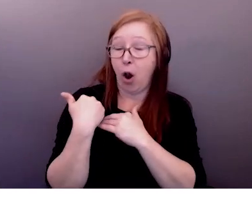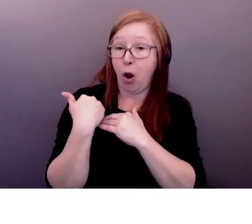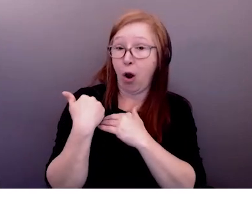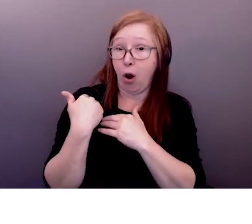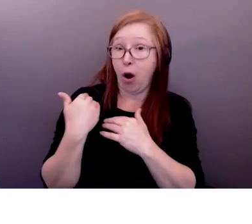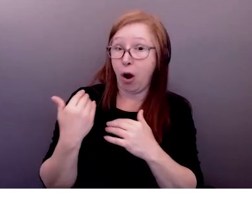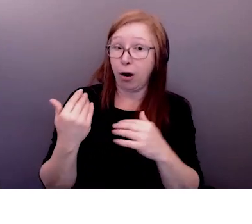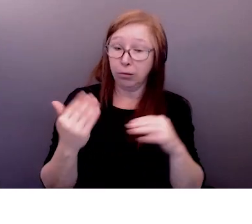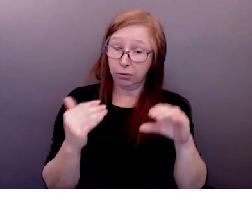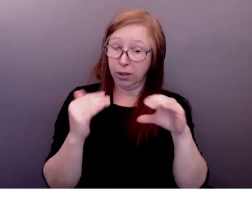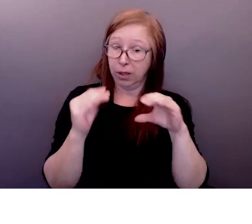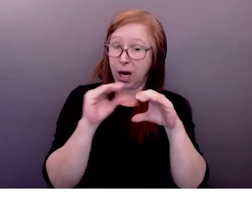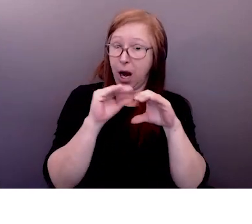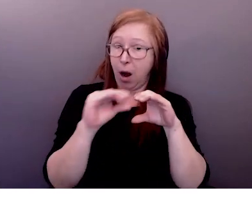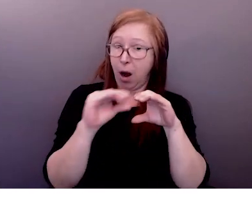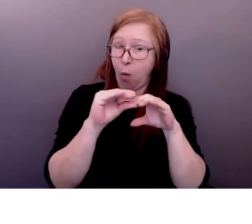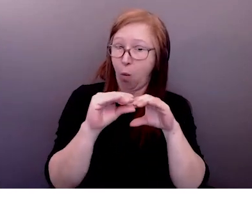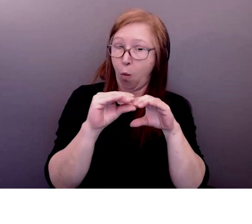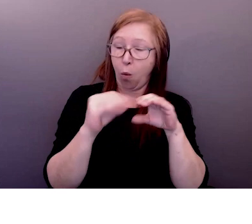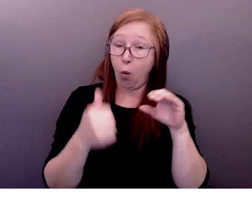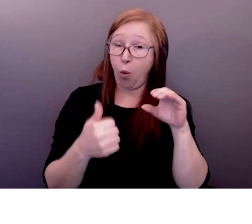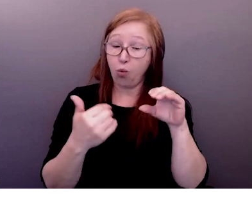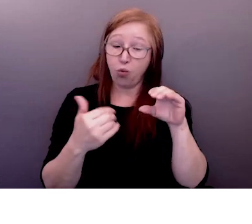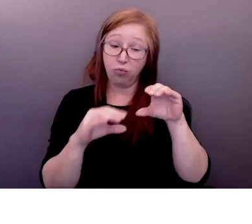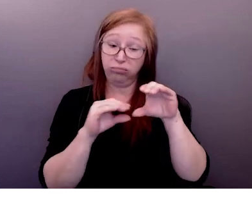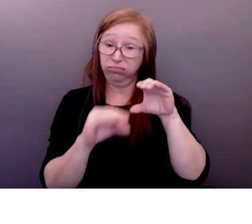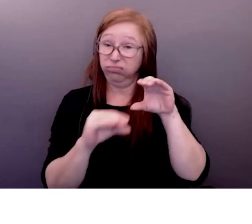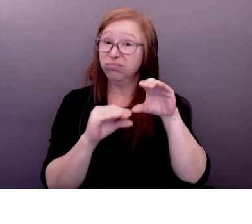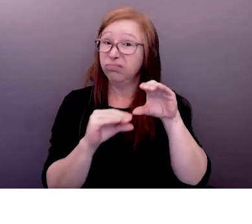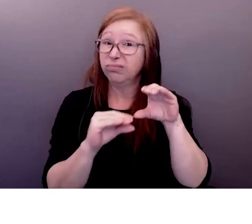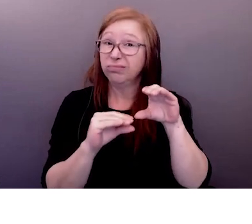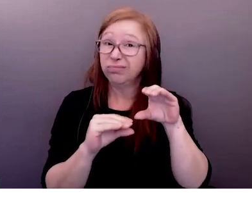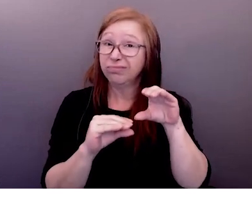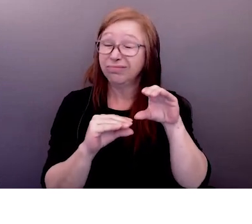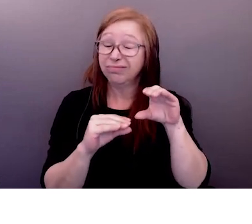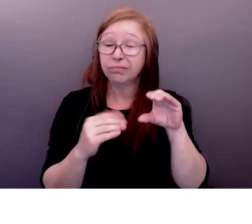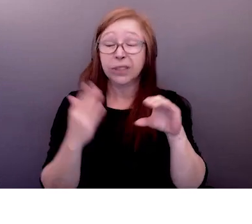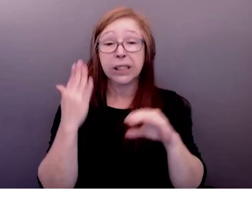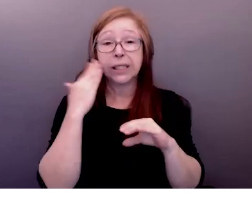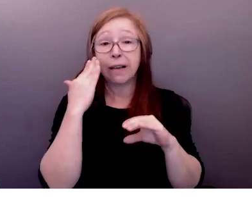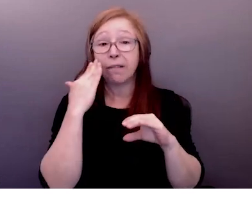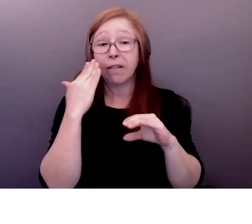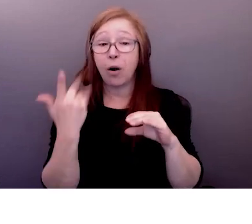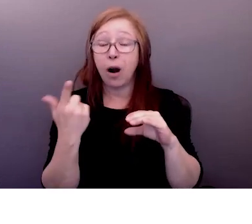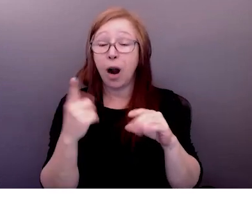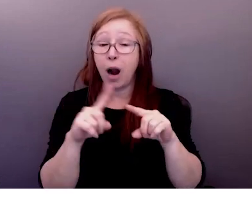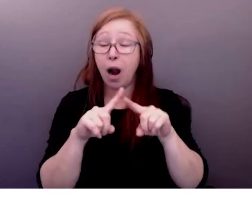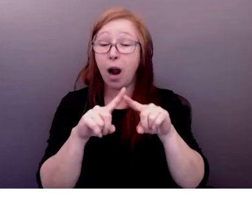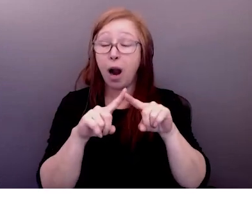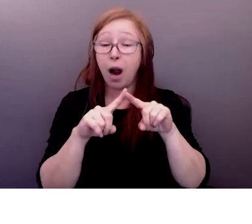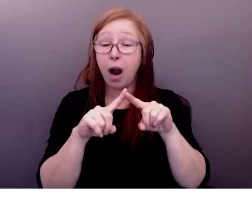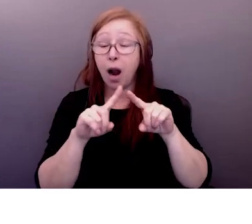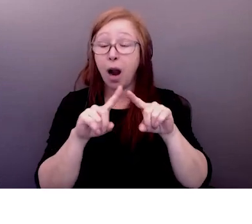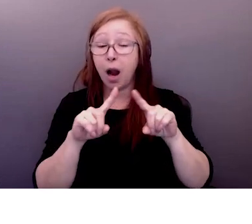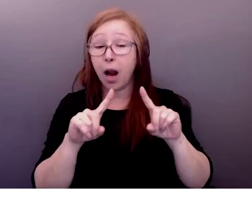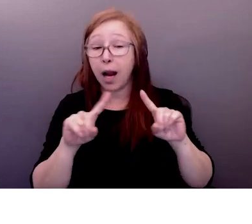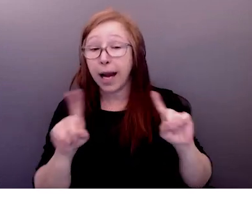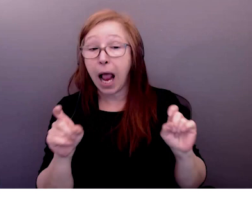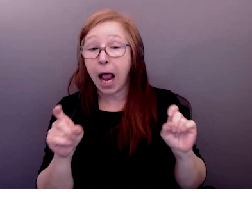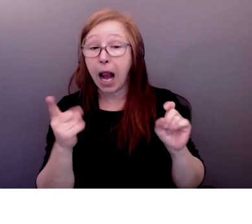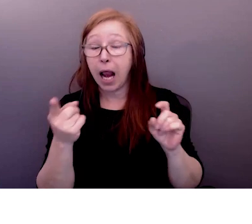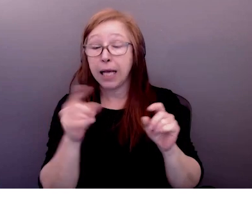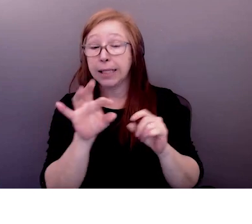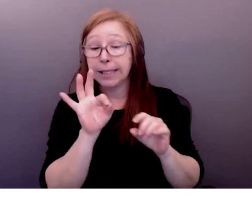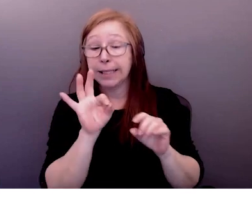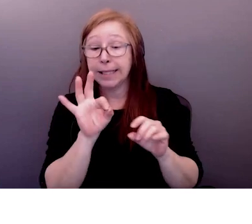'intégration plutôt que la transformation et pour ceux et celles qui peuvent voir les couleurs à l'écran vous voyez que intégration c'est